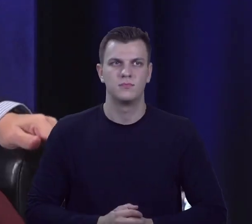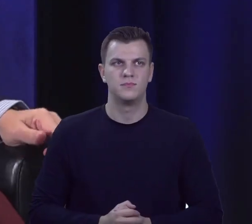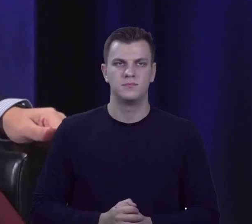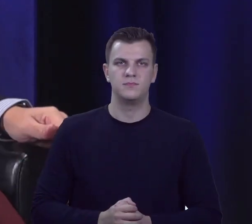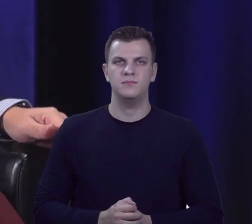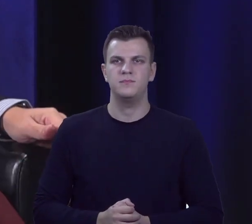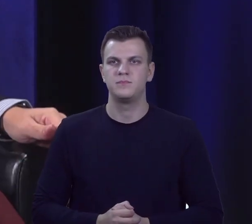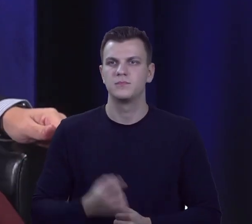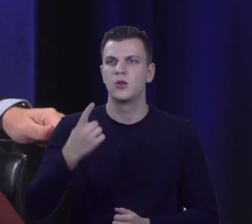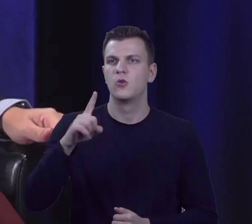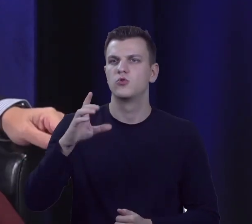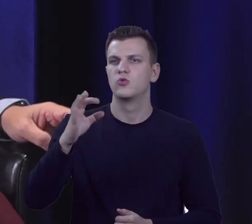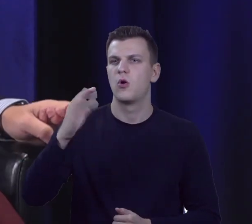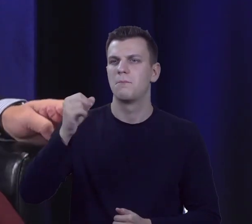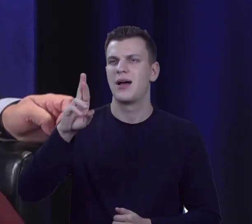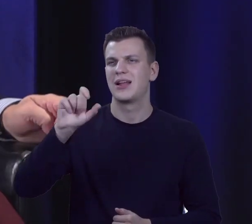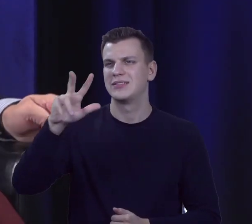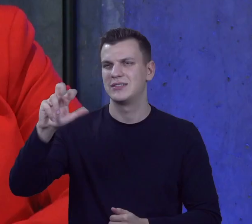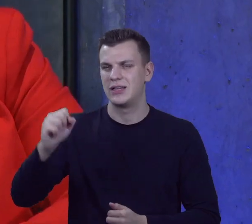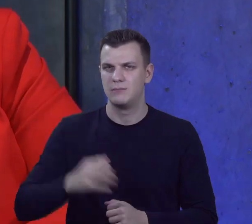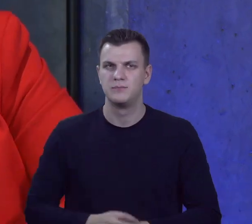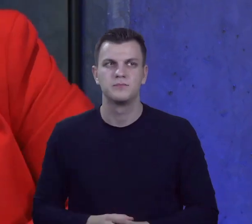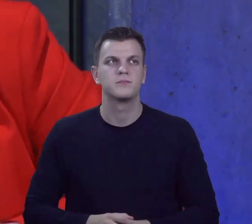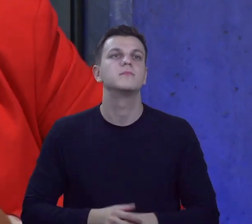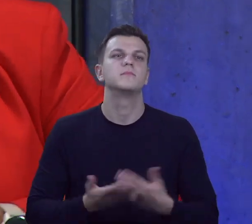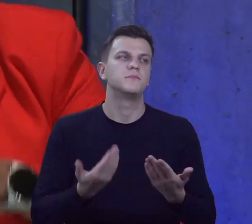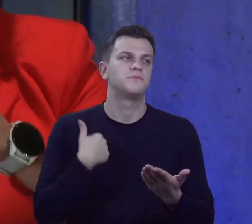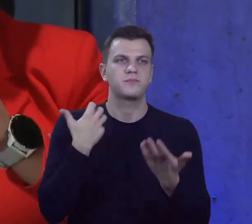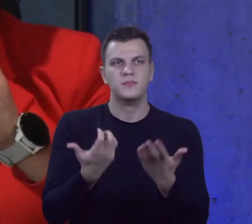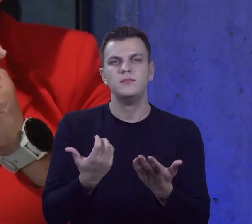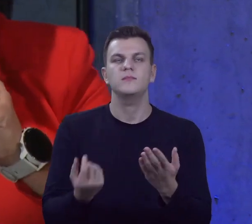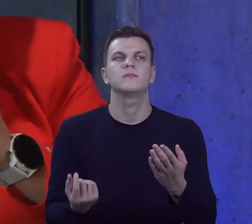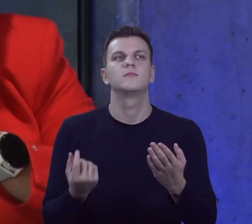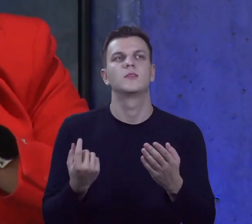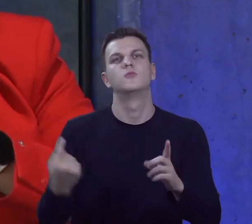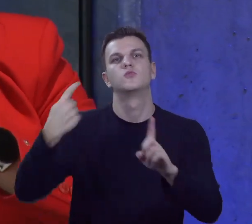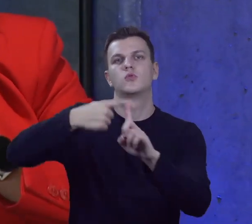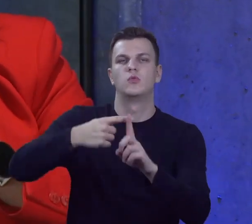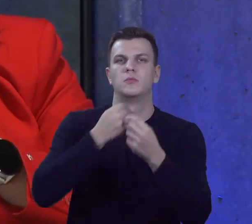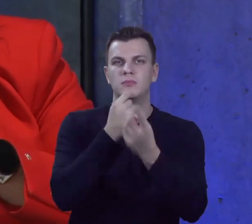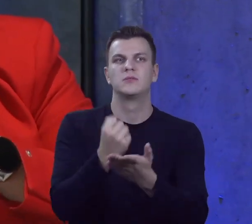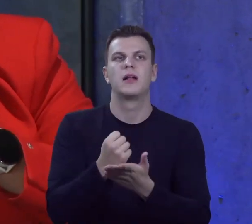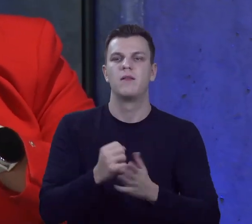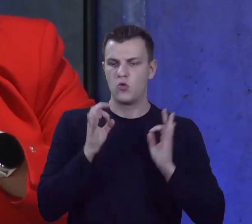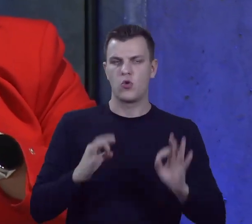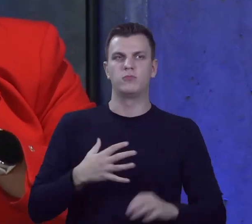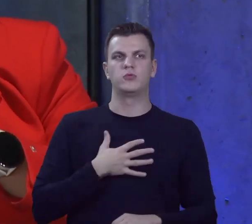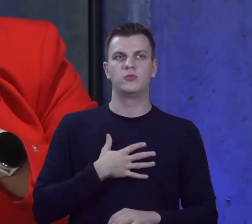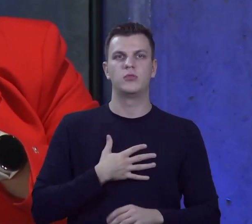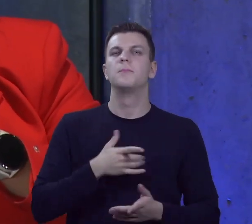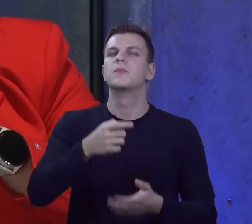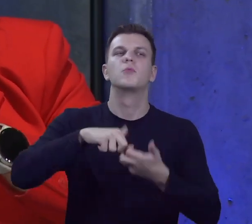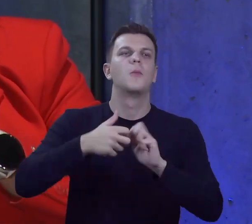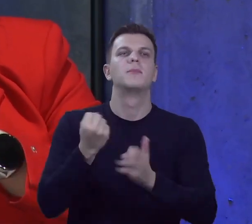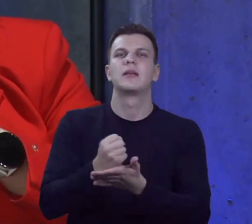No ja właśnie dołożyłabym tą łyżkę dziegciu do tego naszego dobrego samopoczucia. No bo ten problem z Radami, z